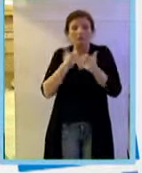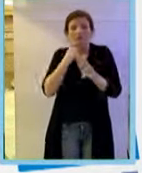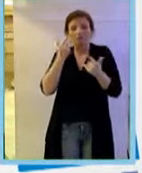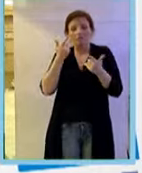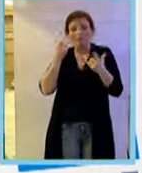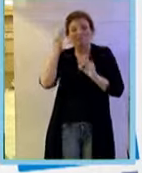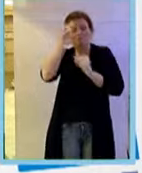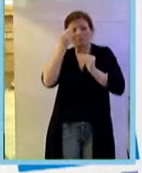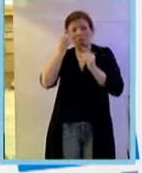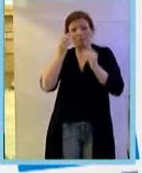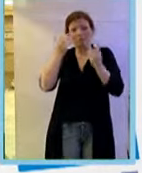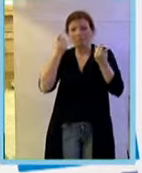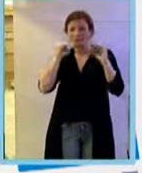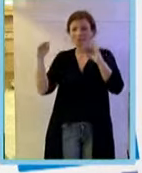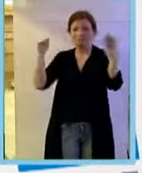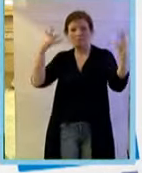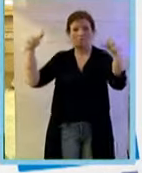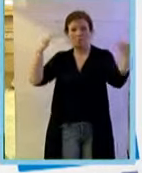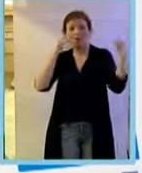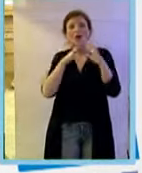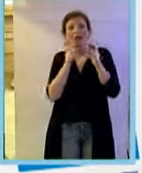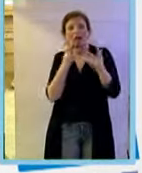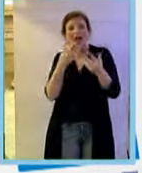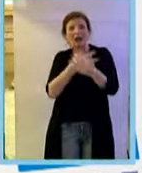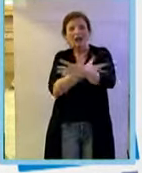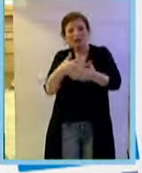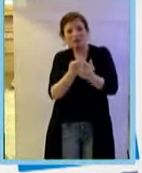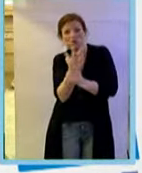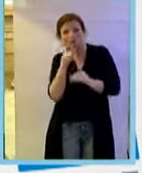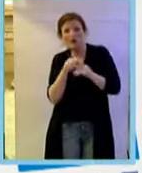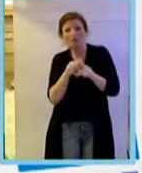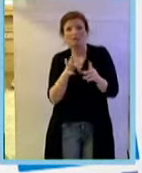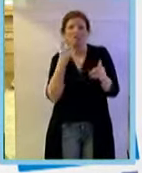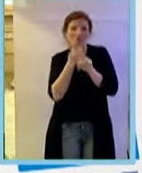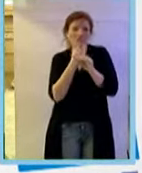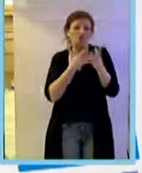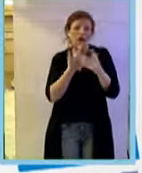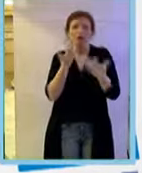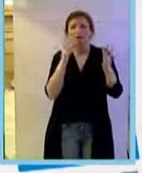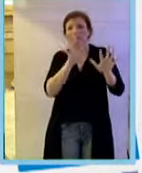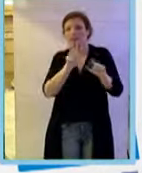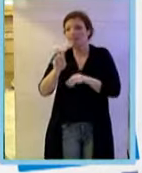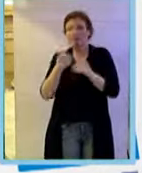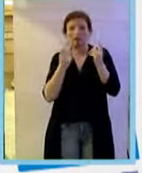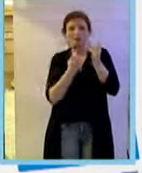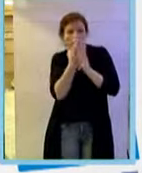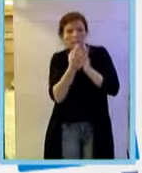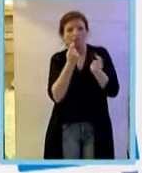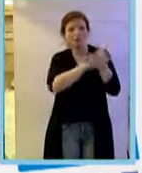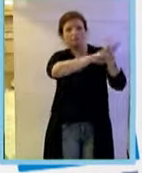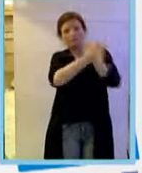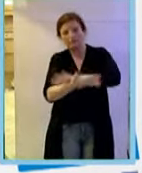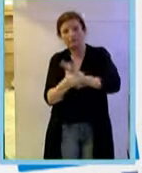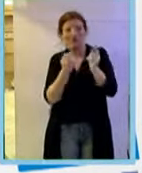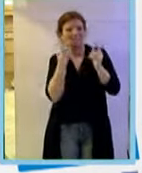prevalente era che l'angiogenesi sia un fattore multifattore e devi neutralizzare 10 o 20 diversi fattori per avere un effetto